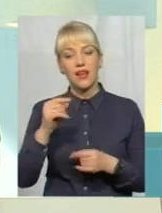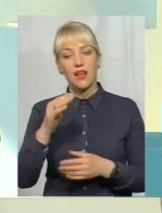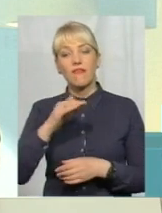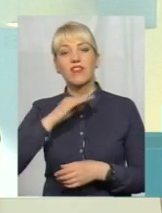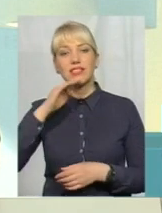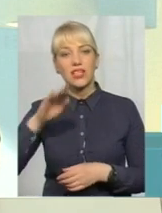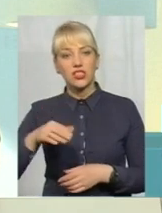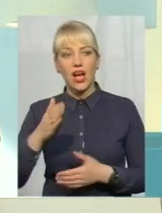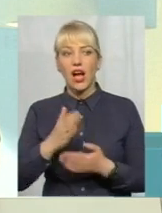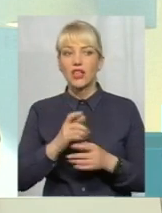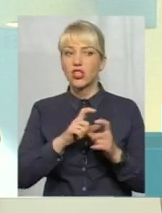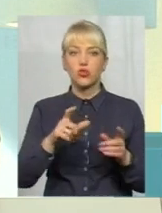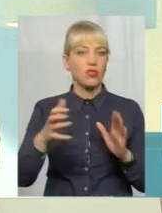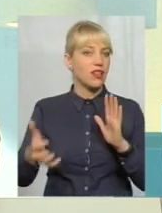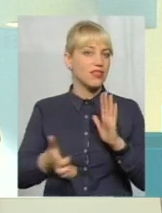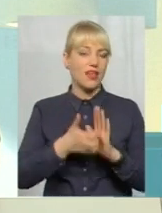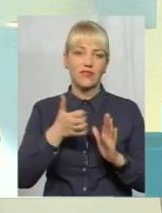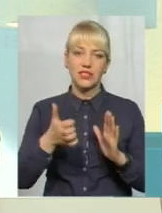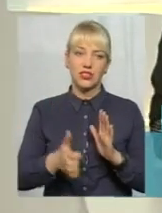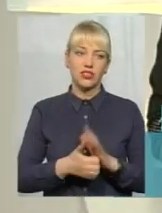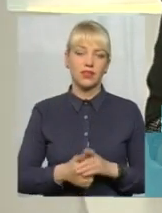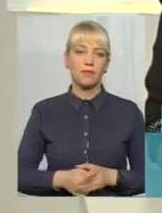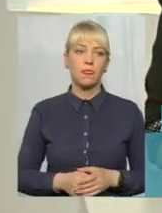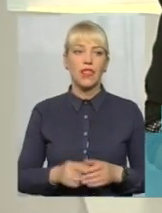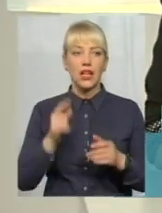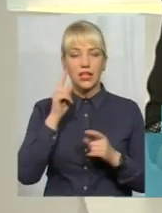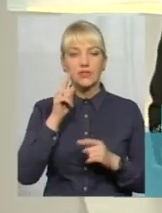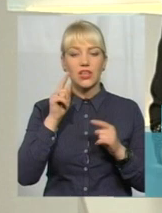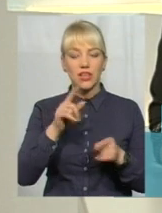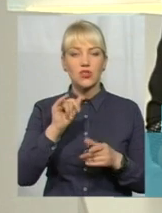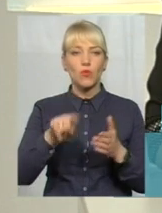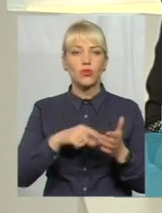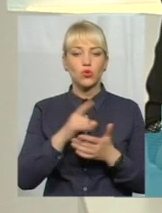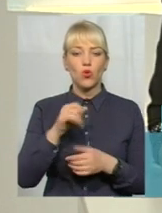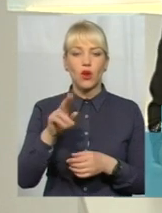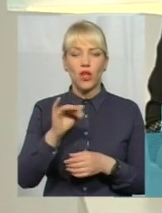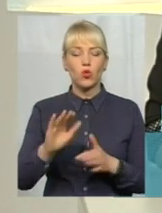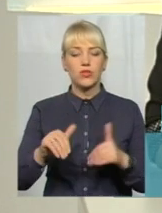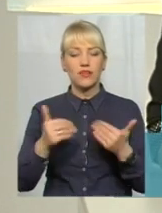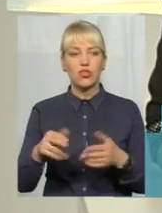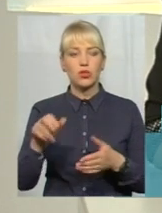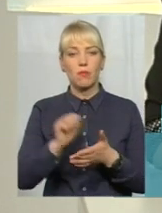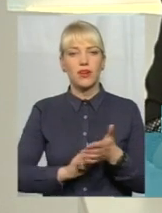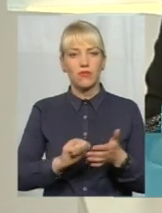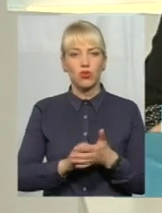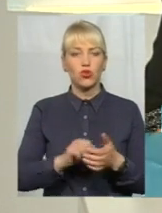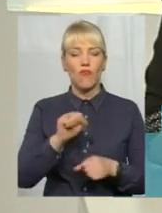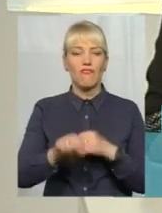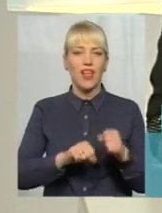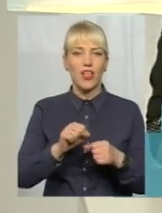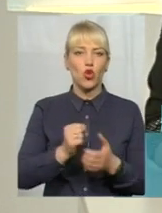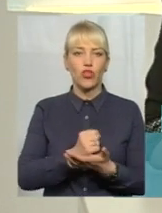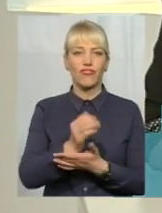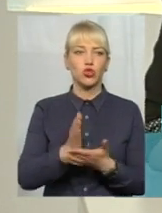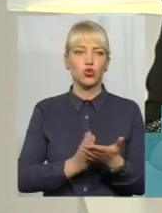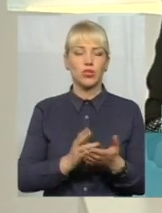а є школи, де їх вже не вистачає. Звертаються у Міську Раду ще з ініціативами з приводу саме велоінфраструктури,